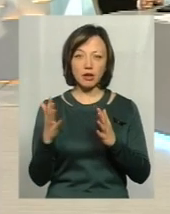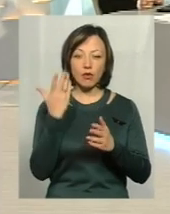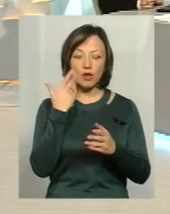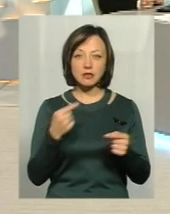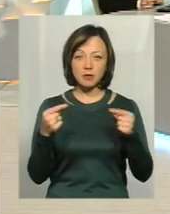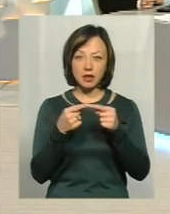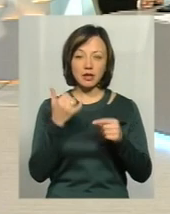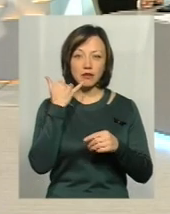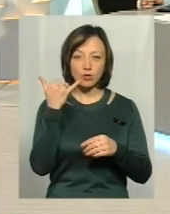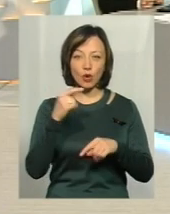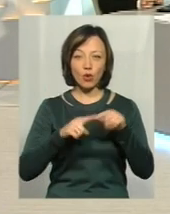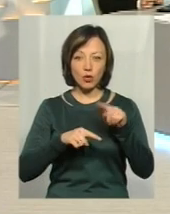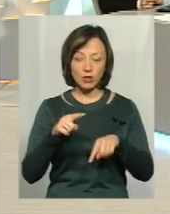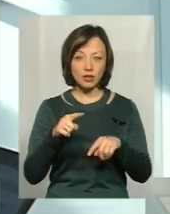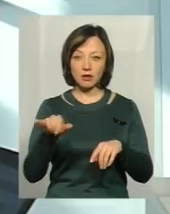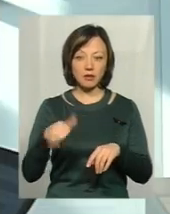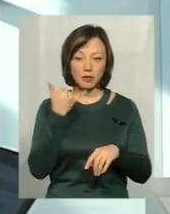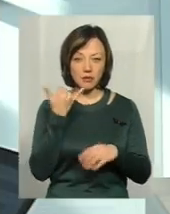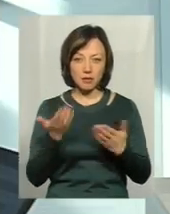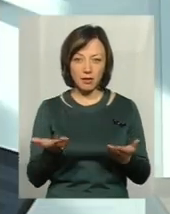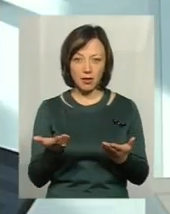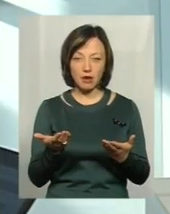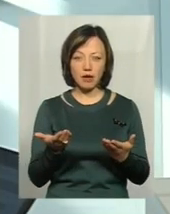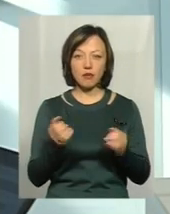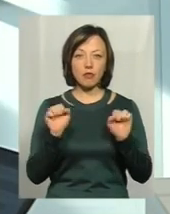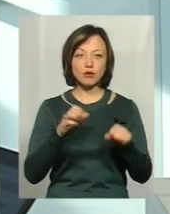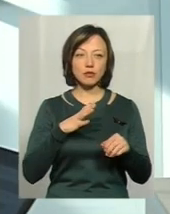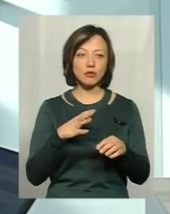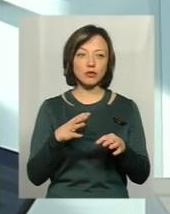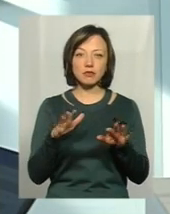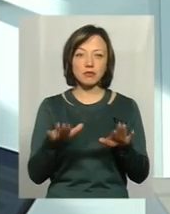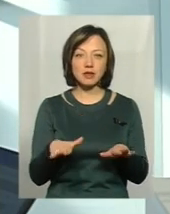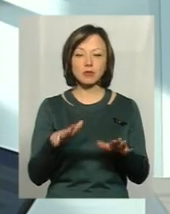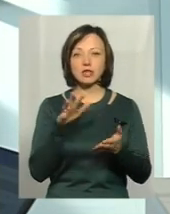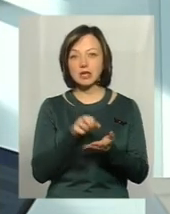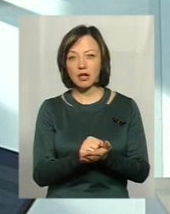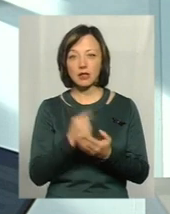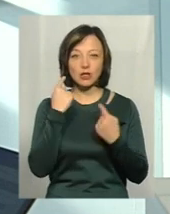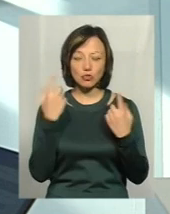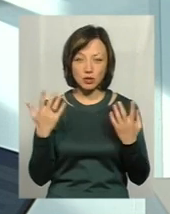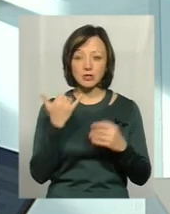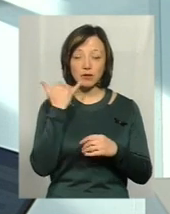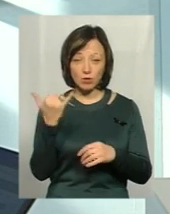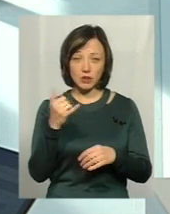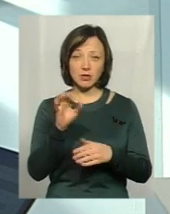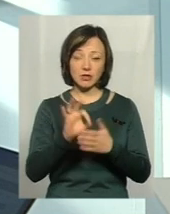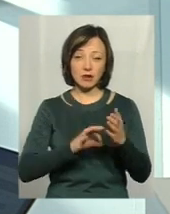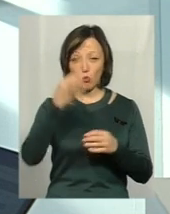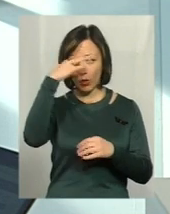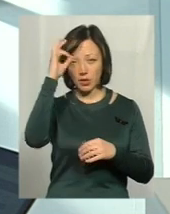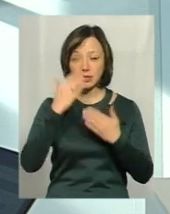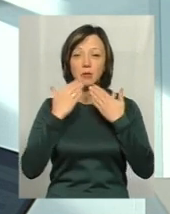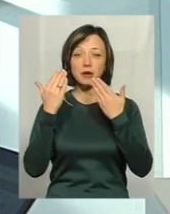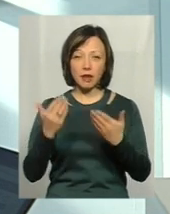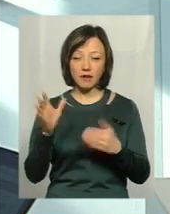співпадає, що телефонують до родича, він не бере слухавку, він може бути де завгодно, може бути зайнятий, не чути. Тоді зателефонуйте відділок поліції і